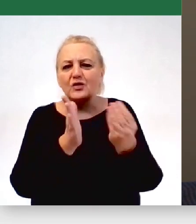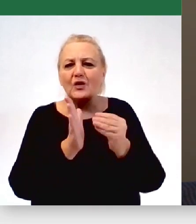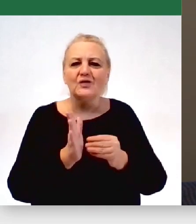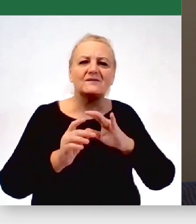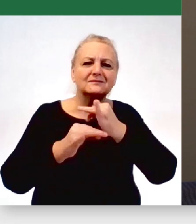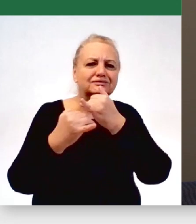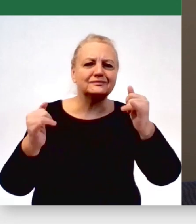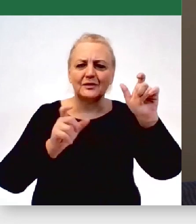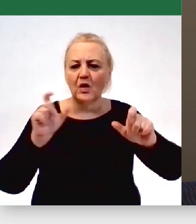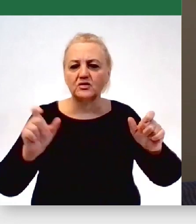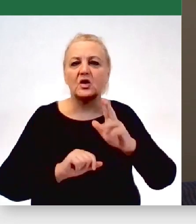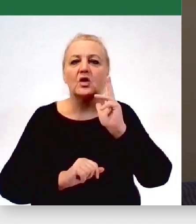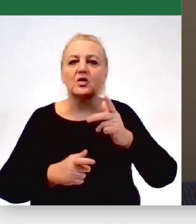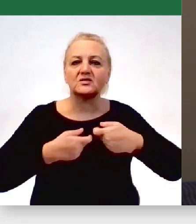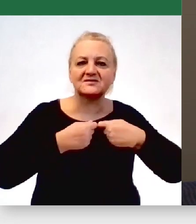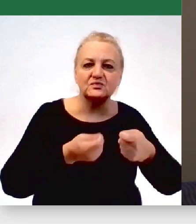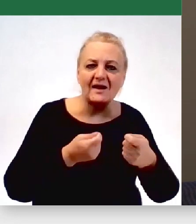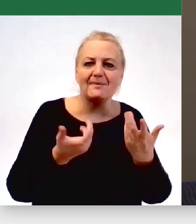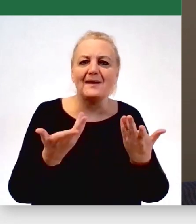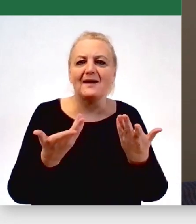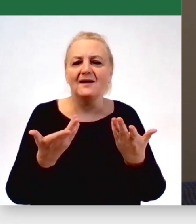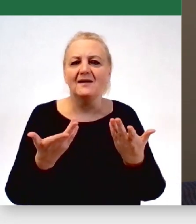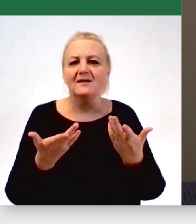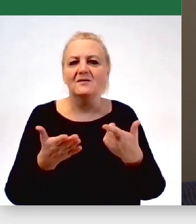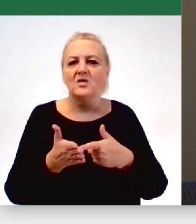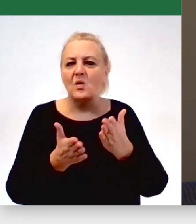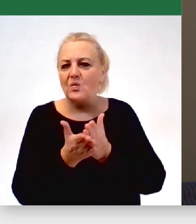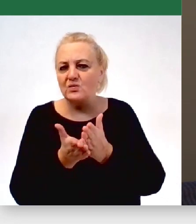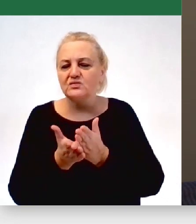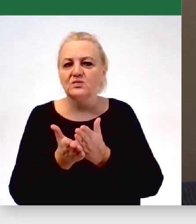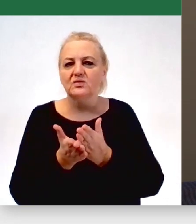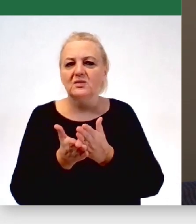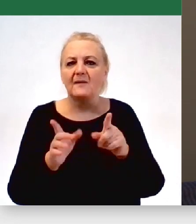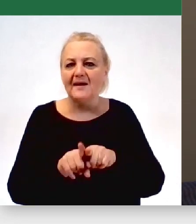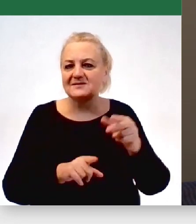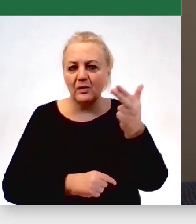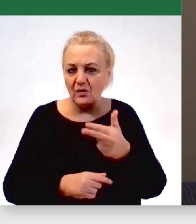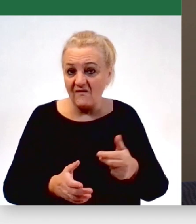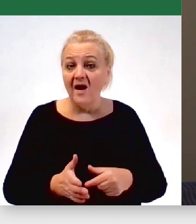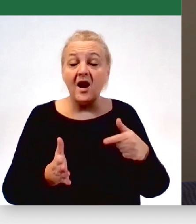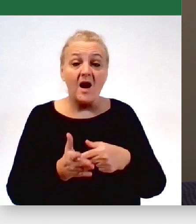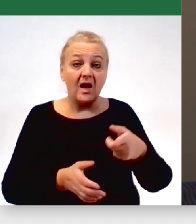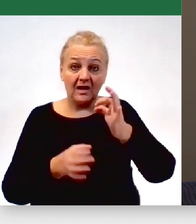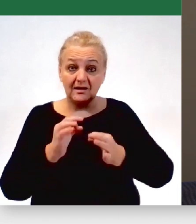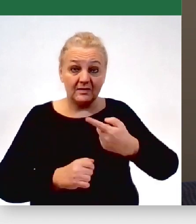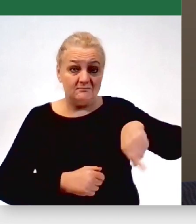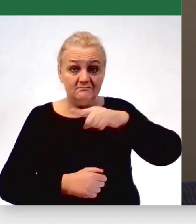tych, którzy sprzedają usługi i towary. Gdybyśmy my wtedy nie